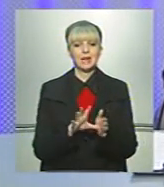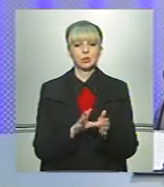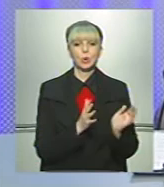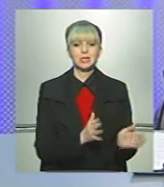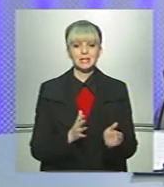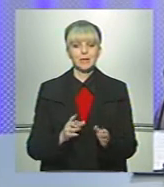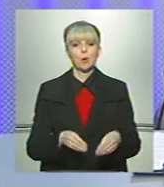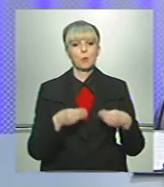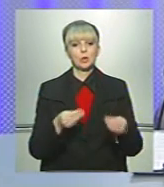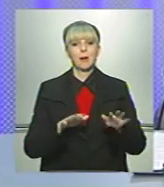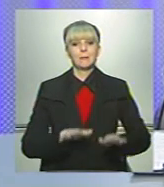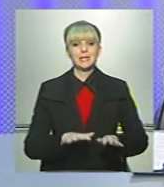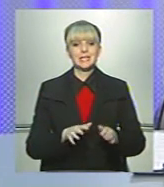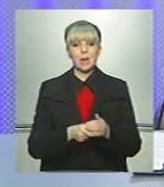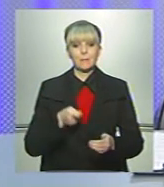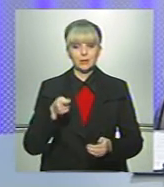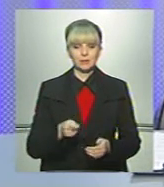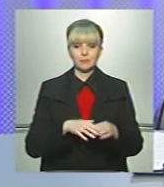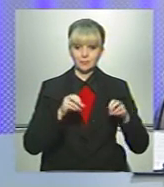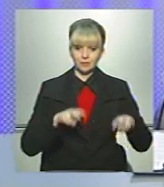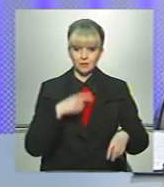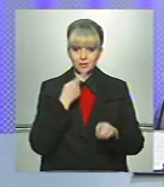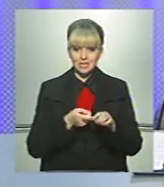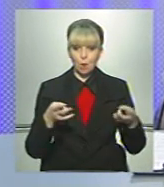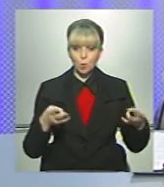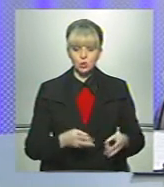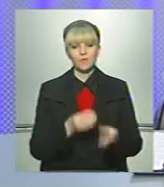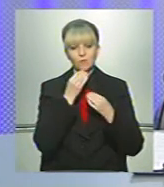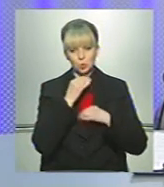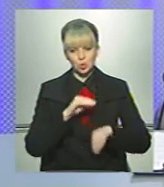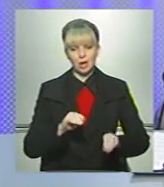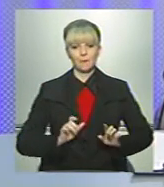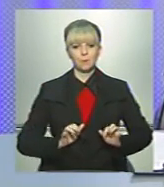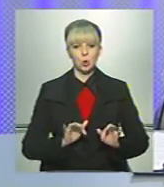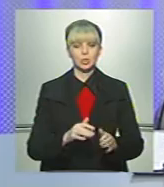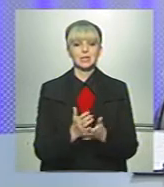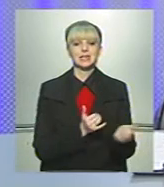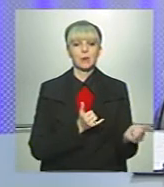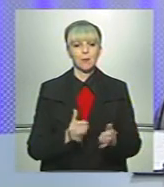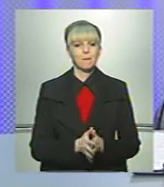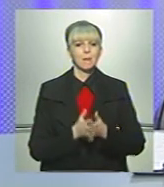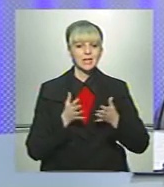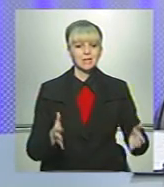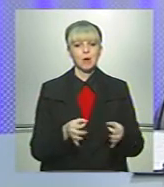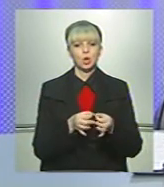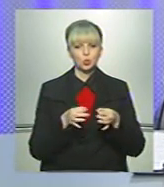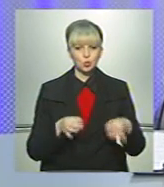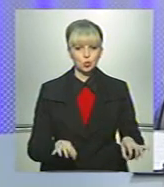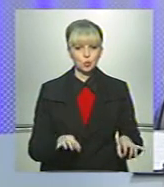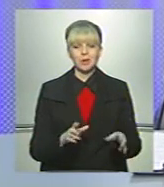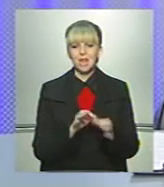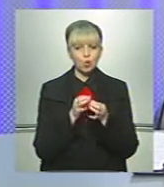систему для подання місцевих петицій. І фахівці кажуть, це потрібно для удосконалення процесу, забезпечення максимальної доступності,